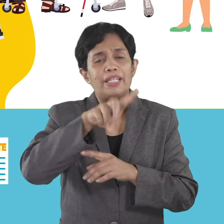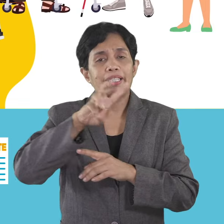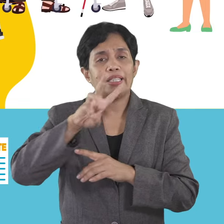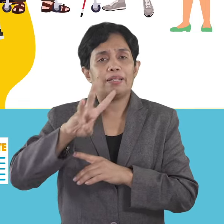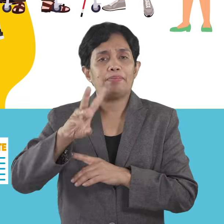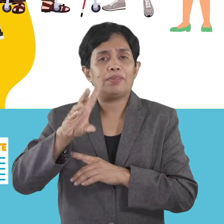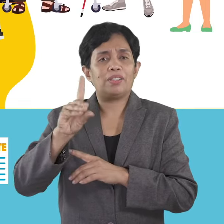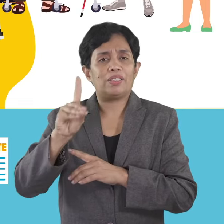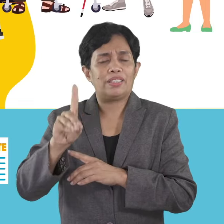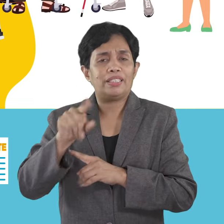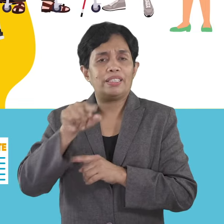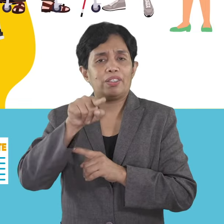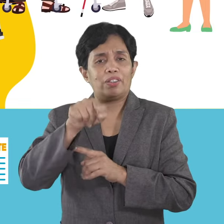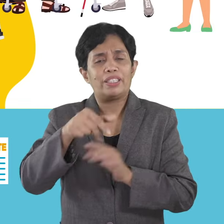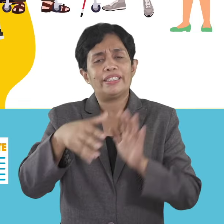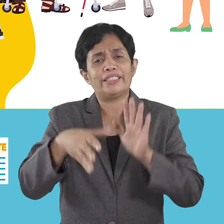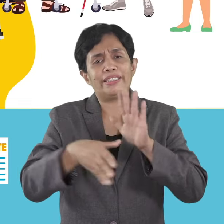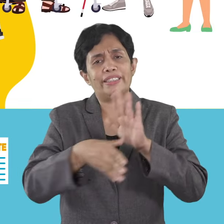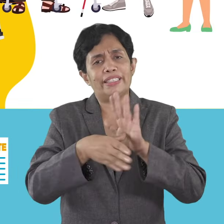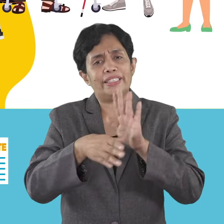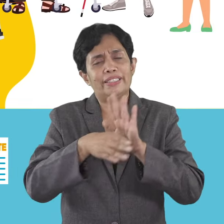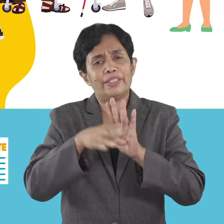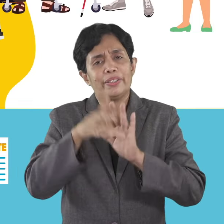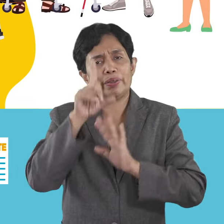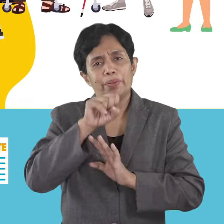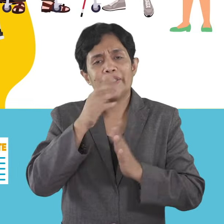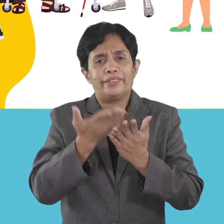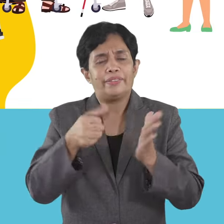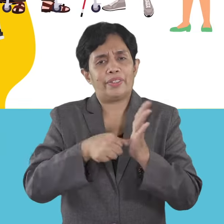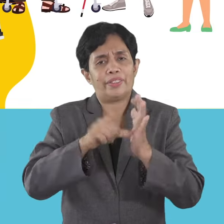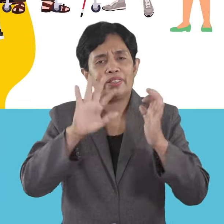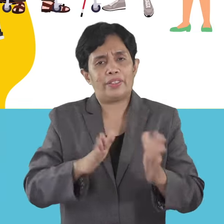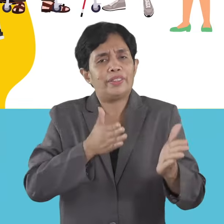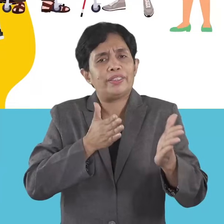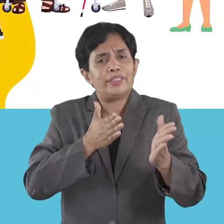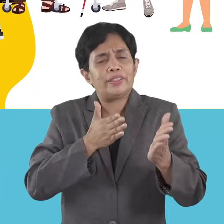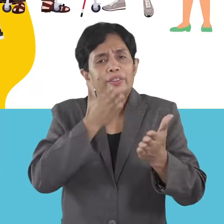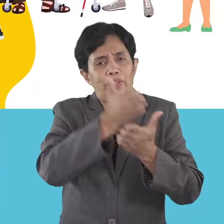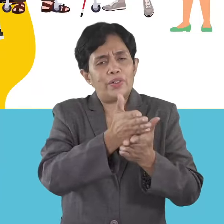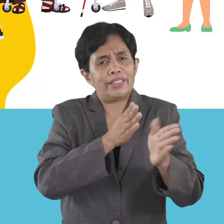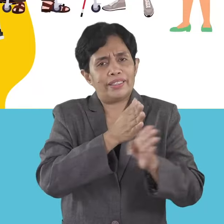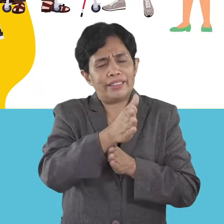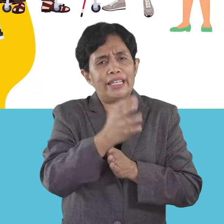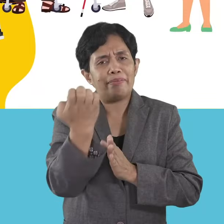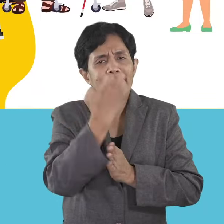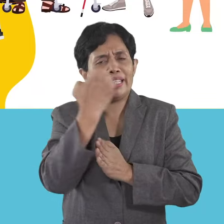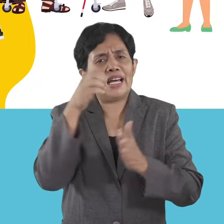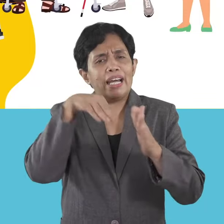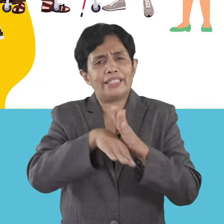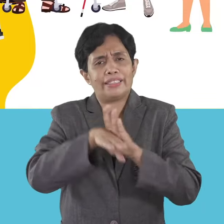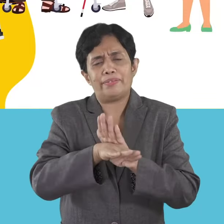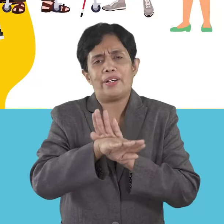kung ikaw, usaka PWD o senior nga votante, pwede ka mo diretso sa Emergency Accessible